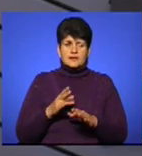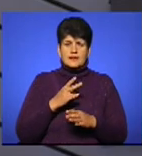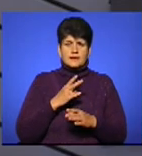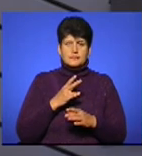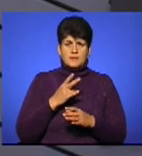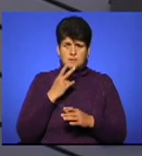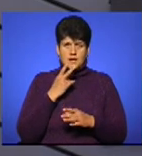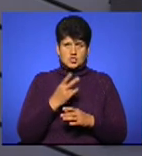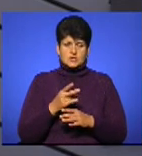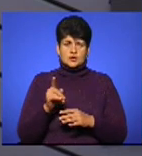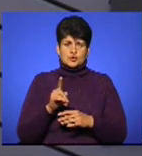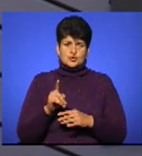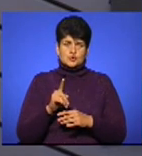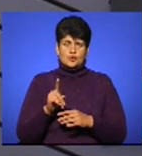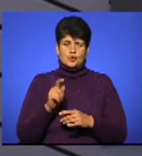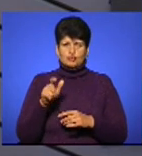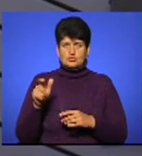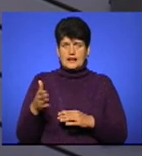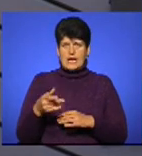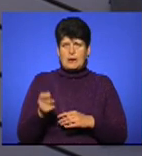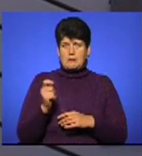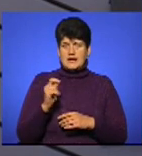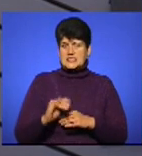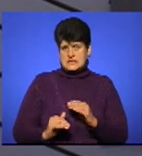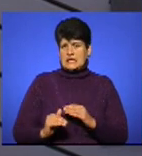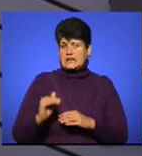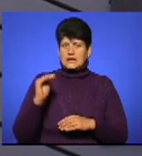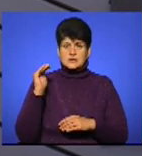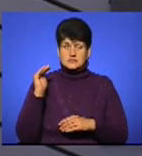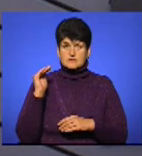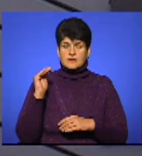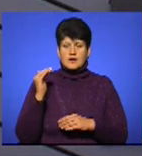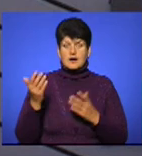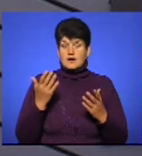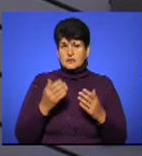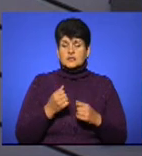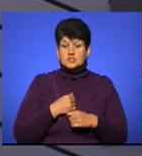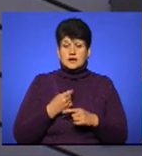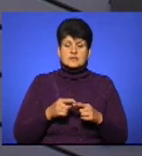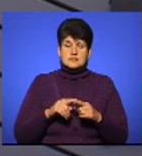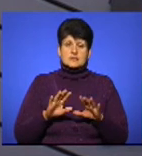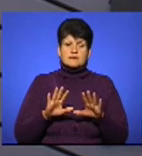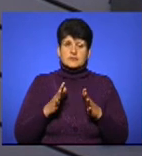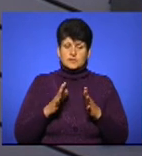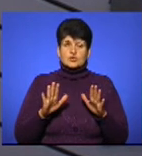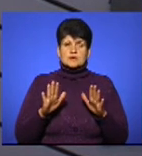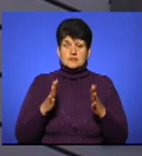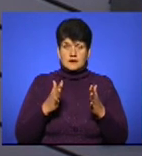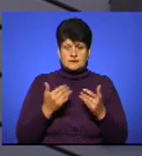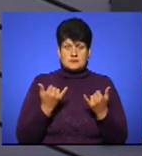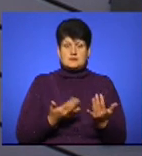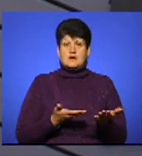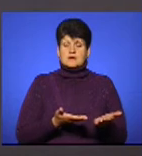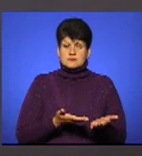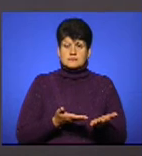сюжету, що люди рибалять з дитинства, так? Але, на жаль, такий прикривий випадок стався ось зараз.